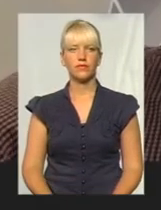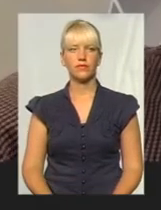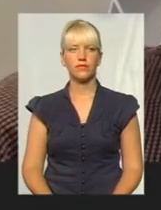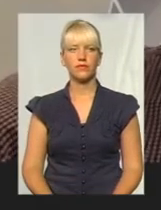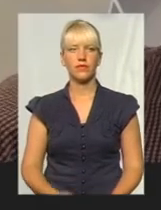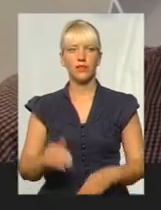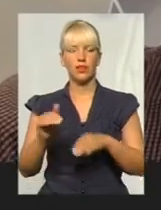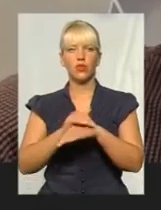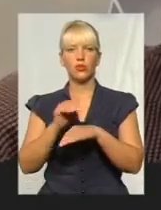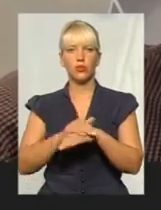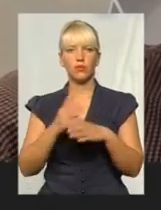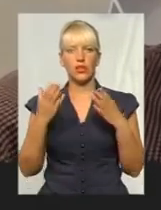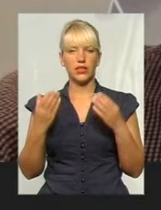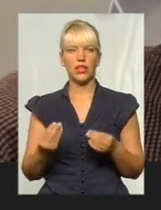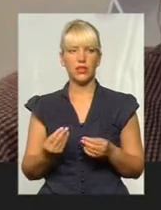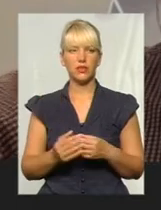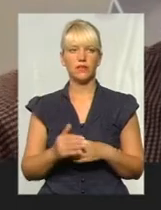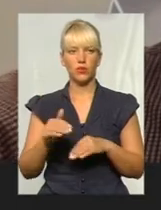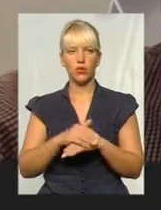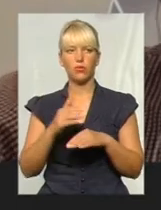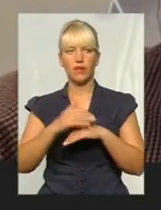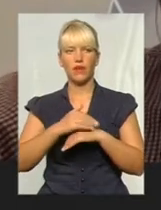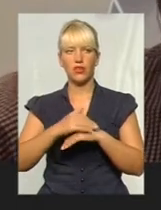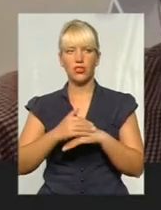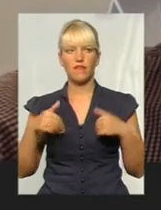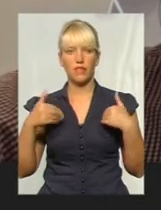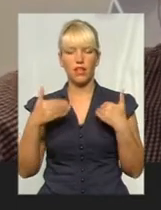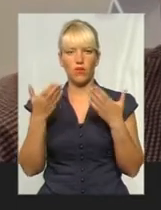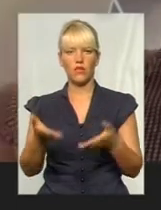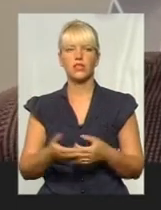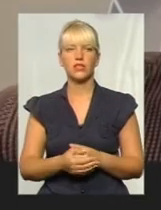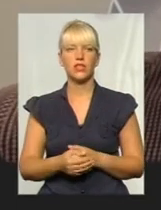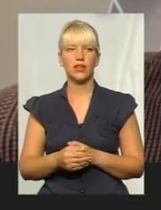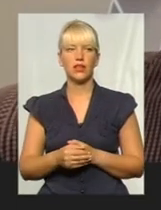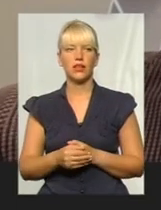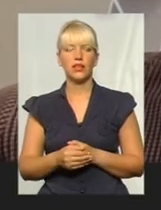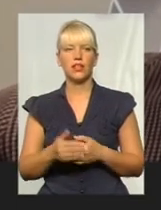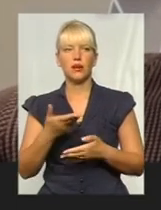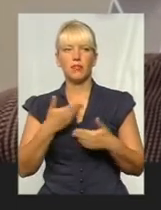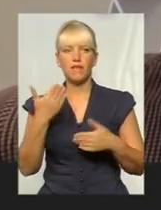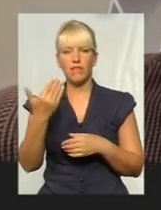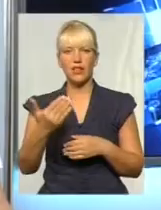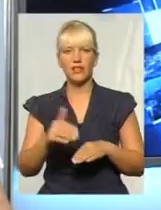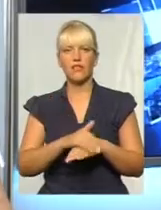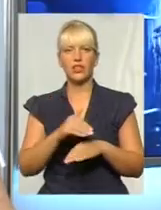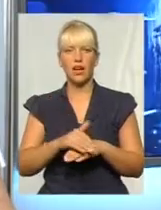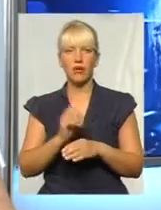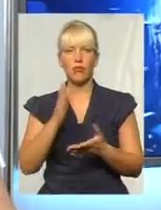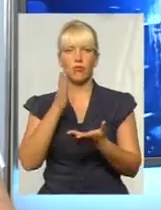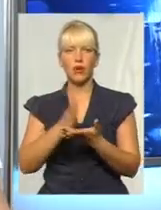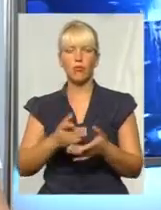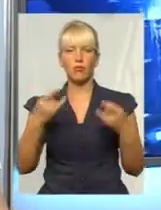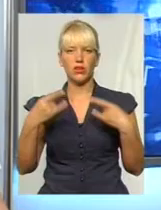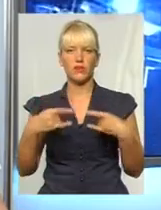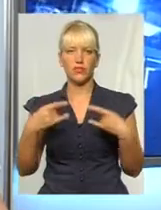Доброго дня, пане Олег. Добрий вечір. Добрий вечір. Ми також вітаємо вас сьогодні у прямому ефірі